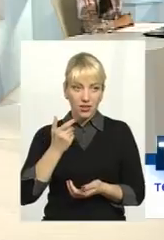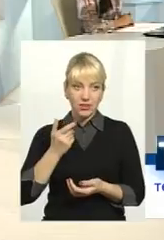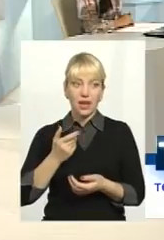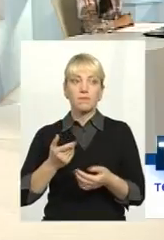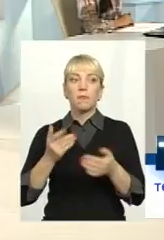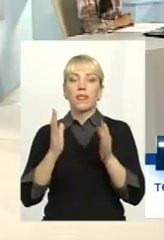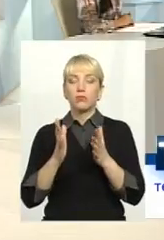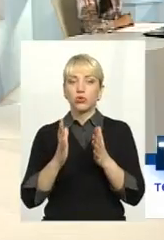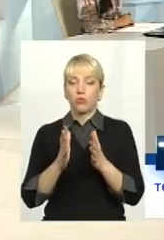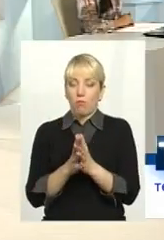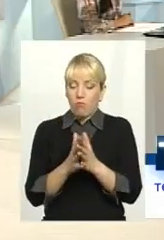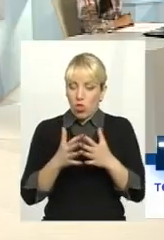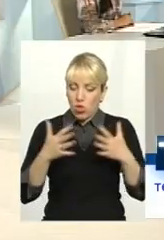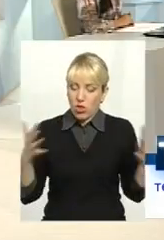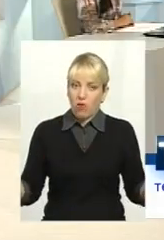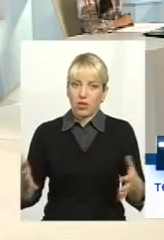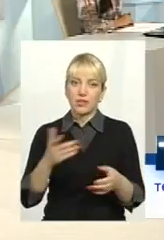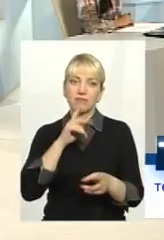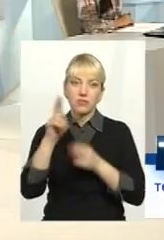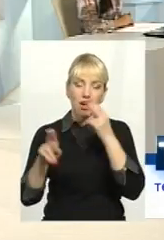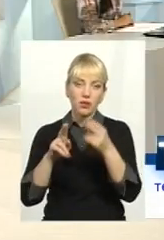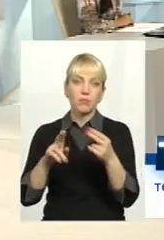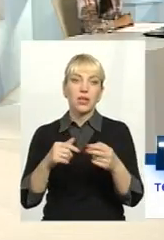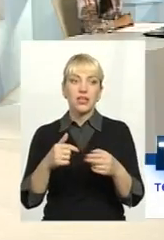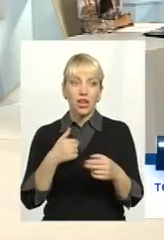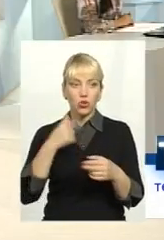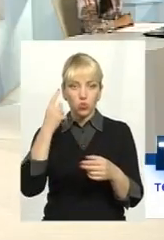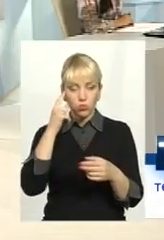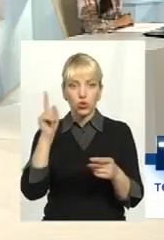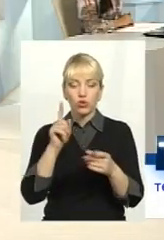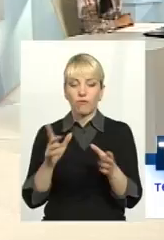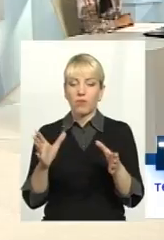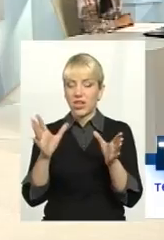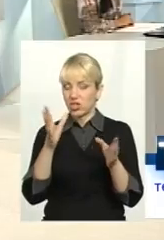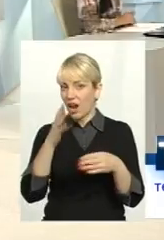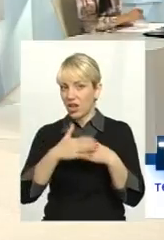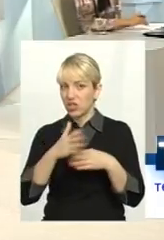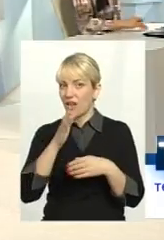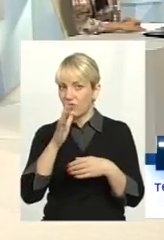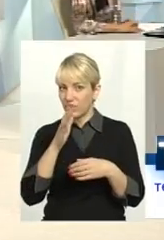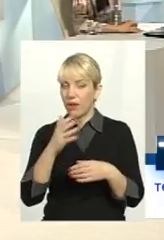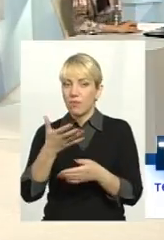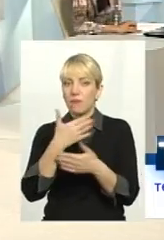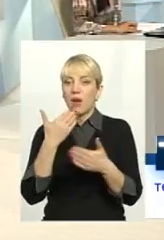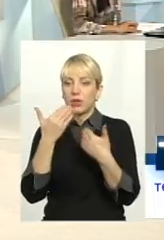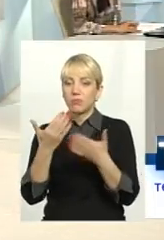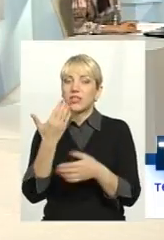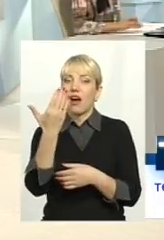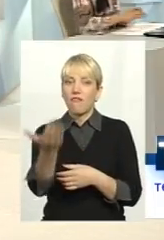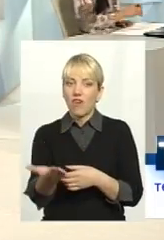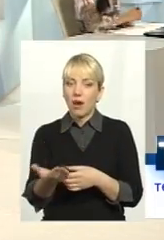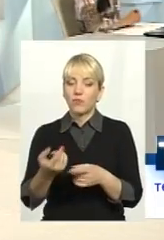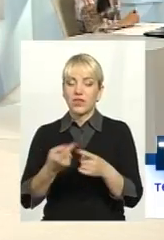буде вже більшою, я думаю, що в ближайше час ми обратися к вам всім, по всій Україні, в тому числі і Хмельницькому, з одним